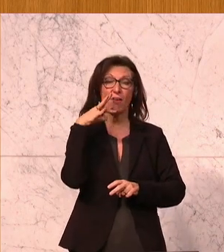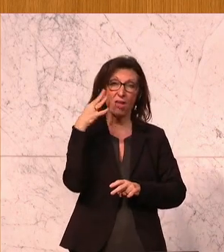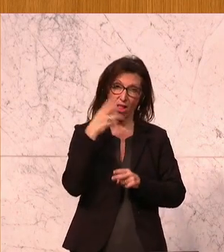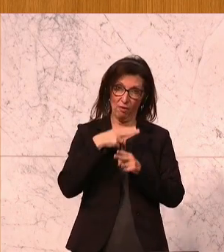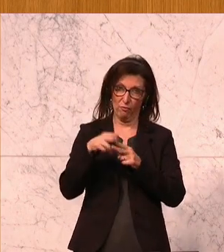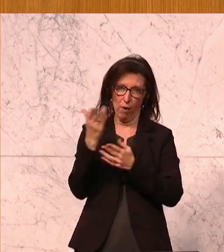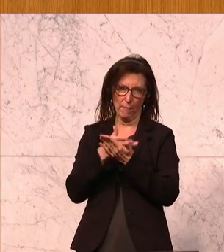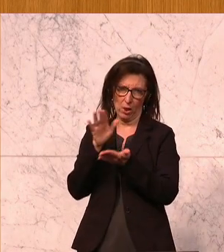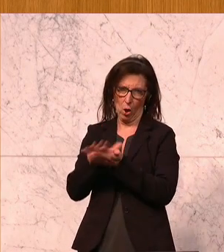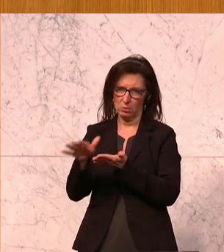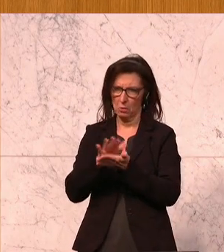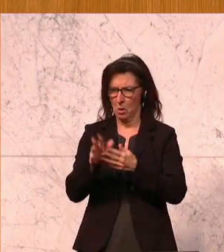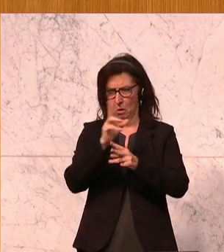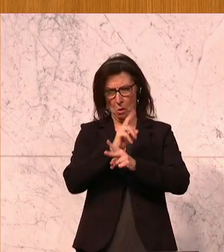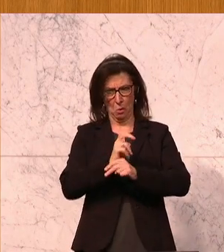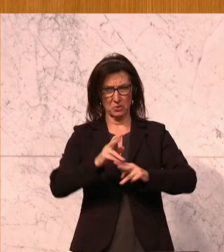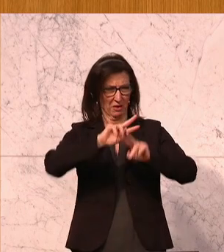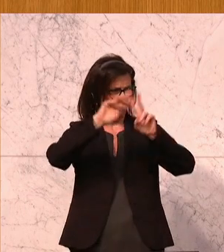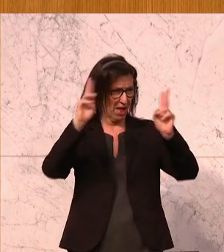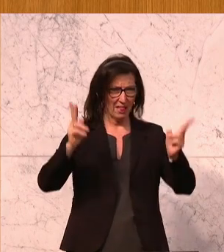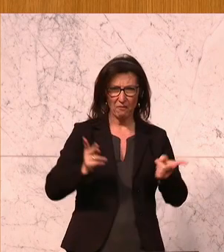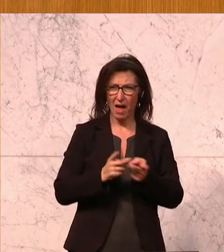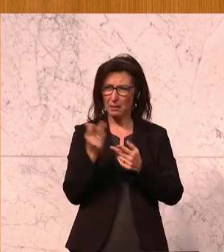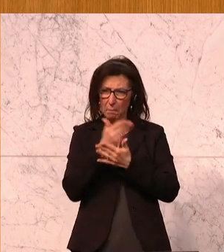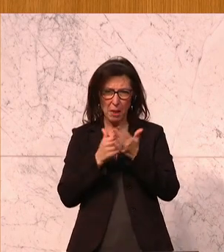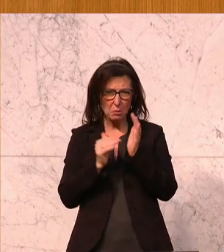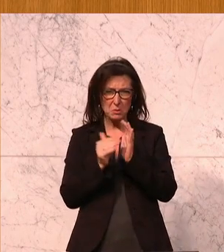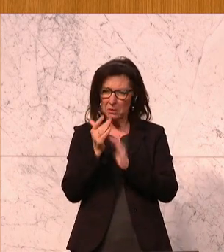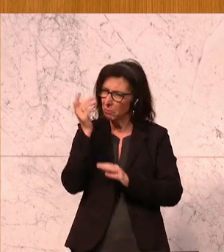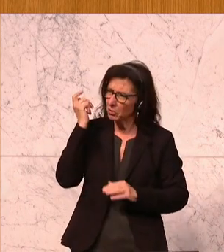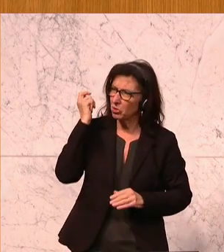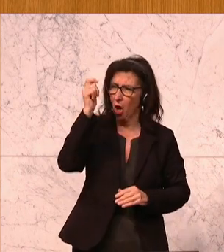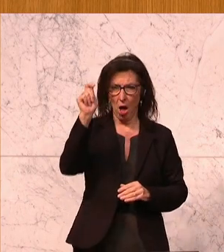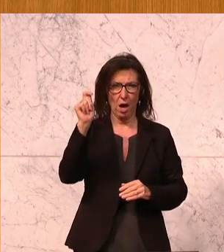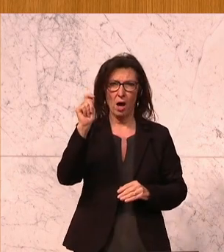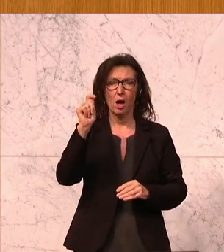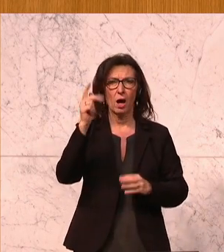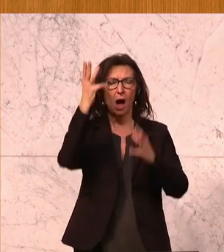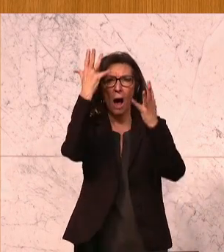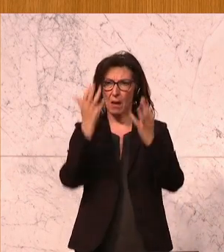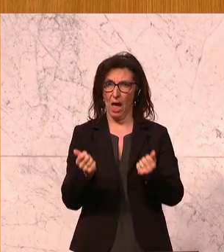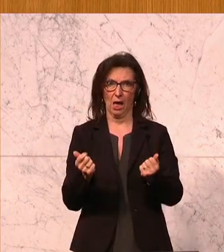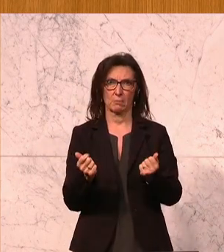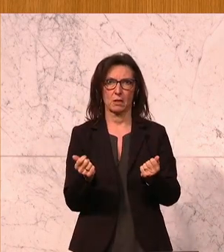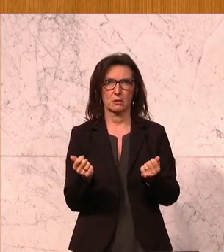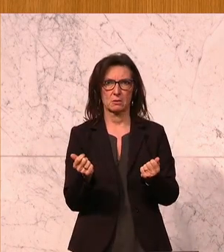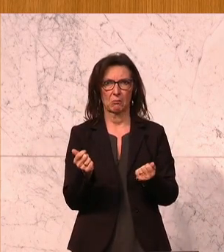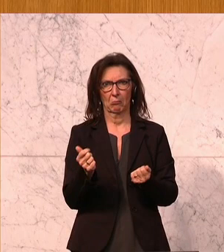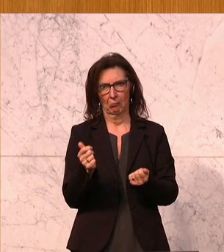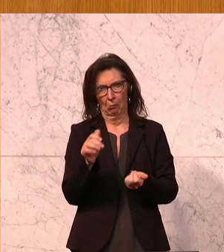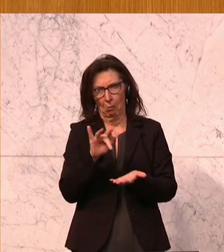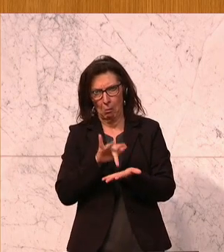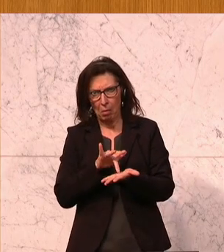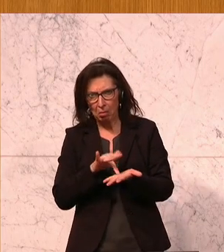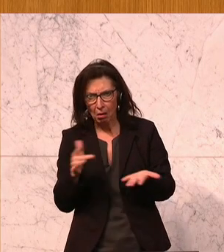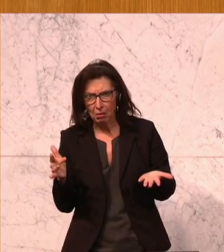Österreich hat eines der teuersten Bildungssysteme der Welt. Das Ergebnis ist aber bestenfalls als mittelmäßig zu